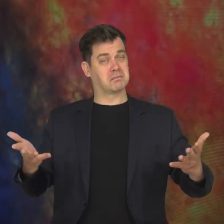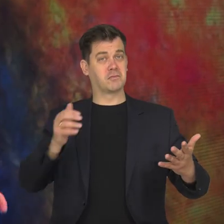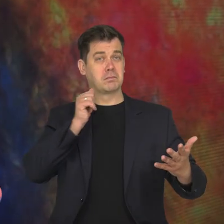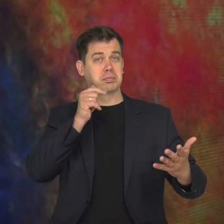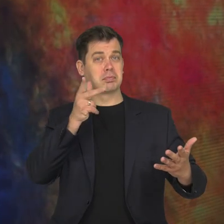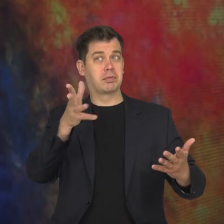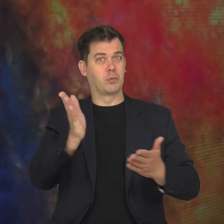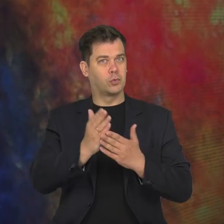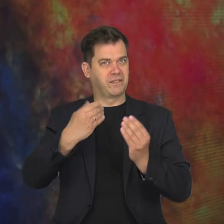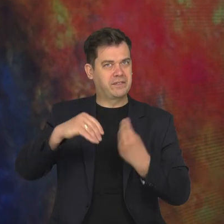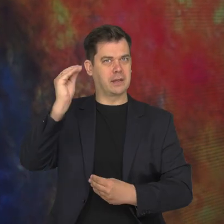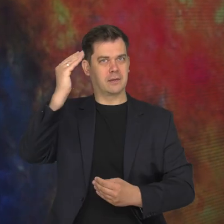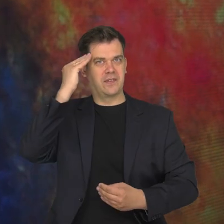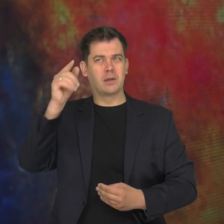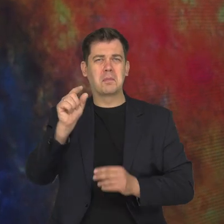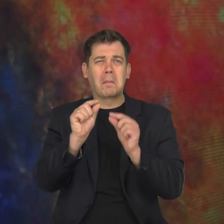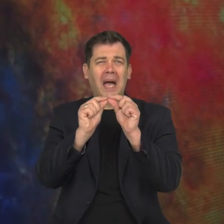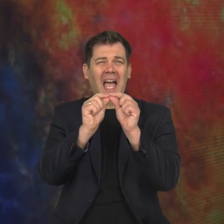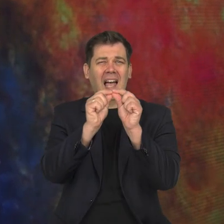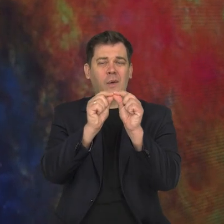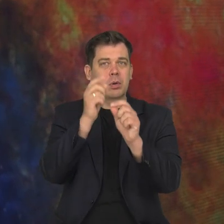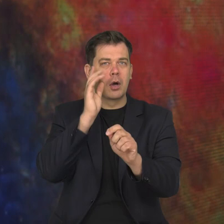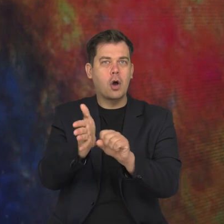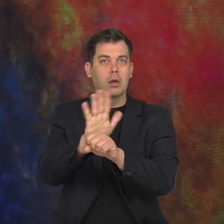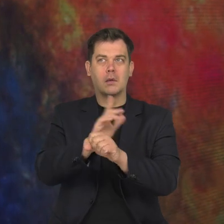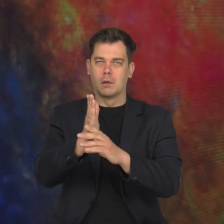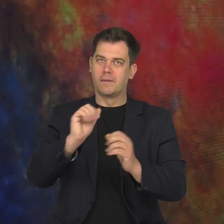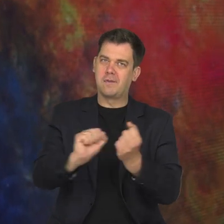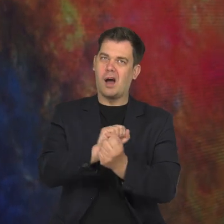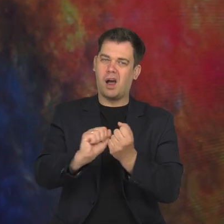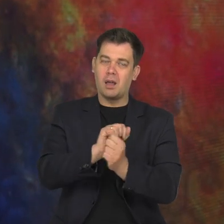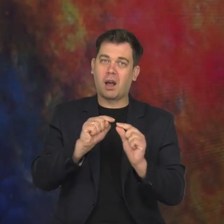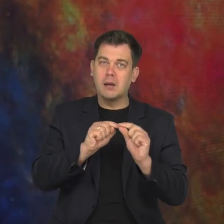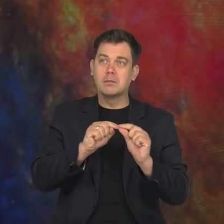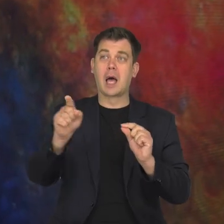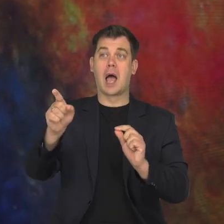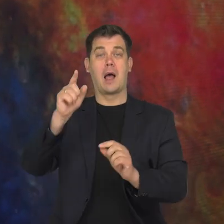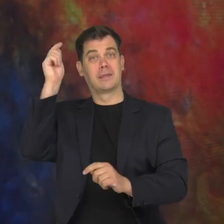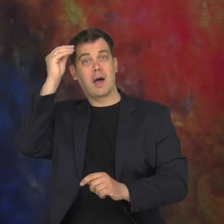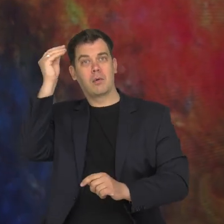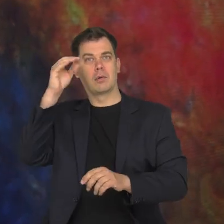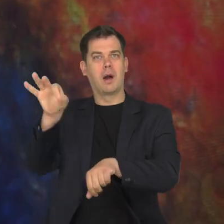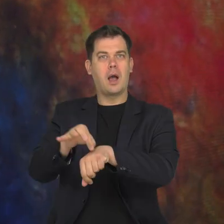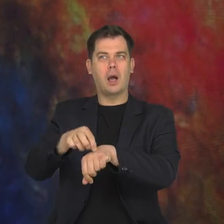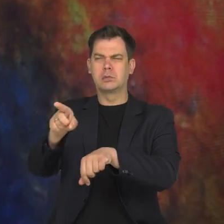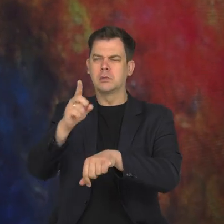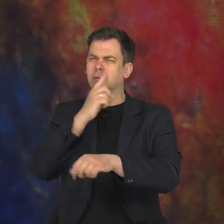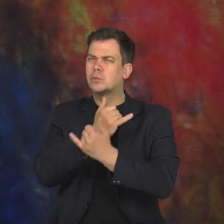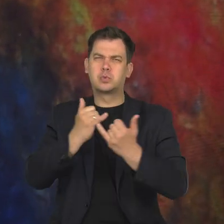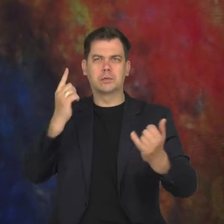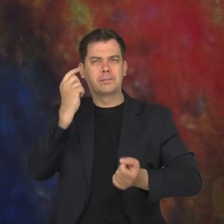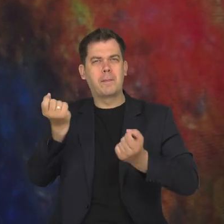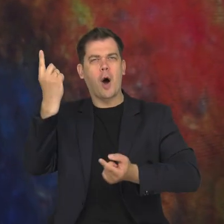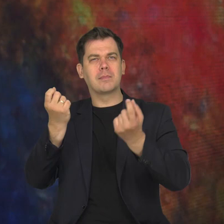Z każdym dniem wiemy coraz więcej o tym mikroskopijnym wrogu, z którym od tygodni walczymy. A naukowcy i lekarze starają się eksploatować wszelkie